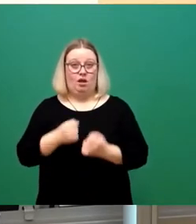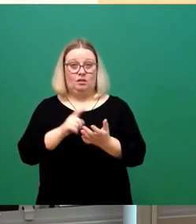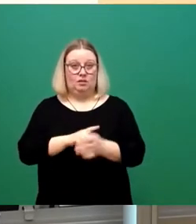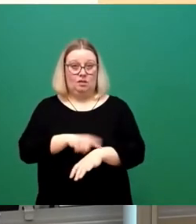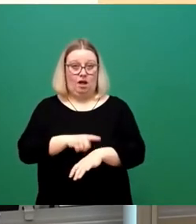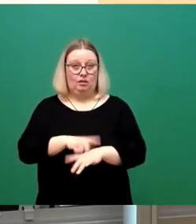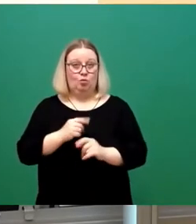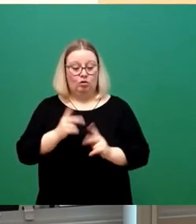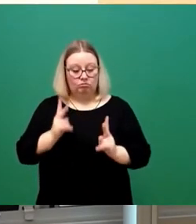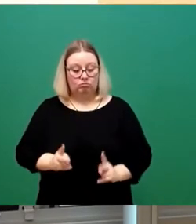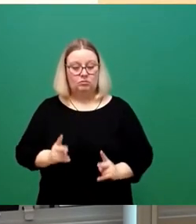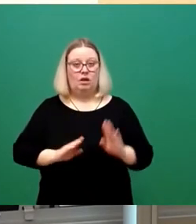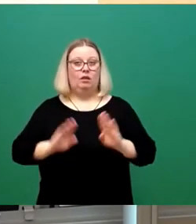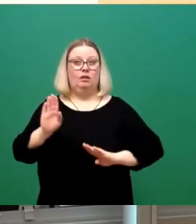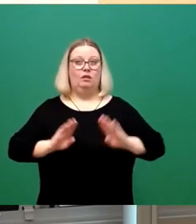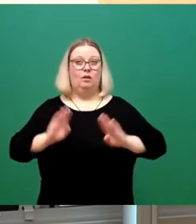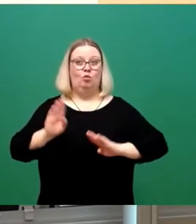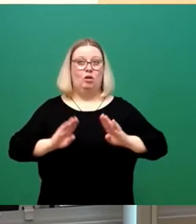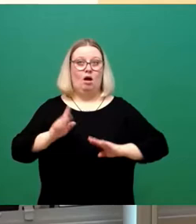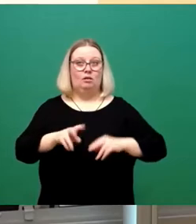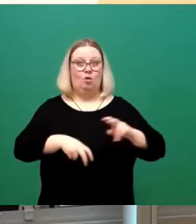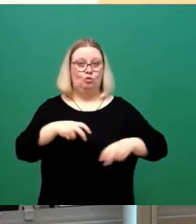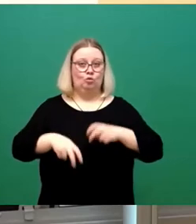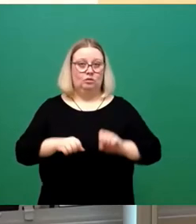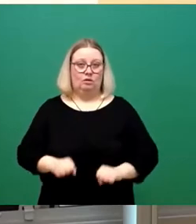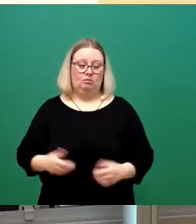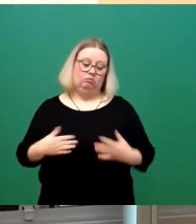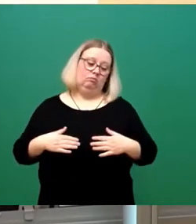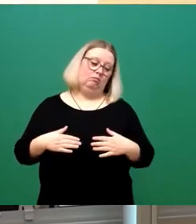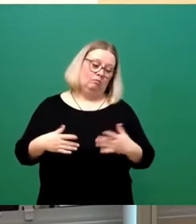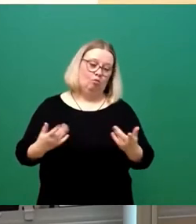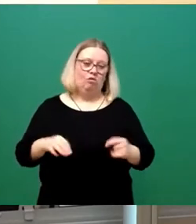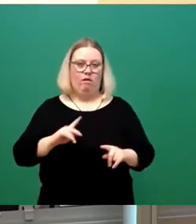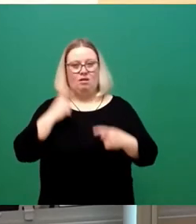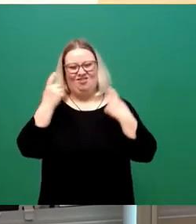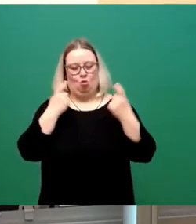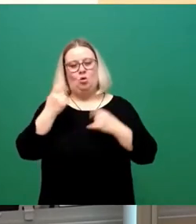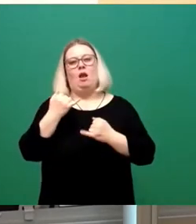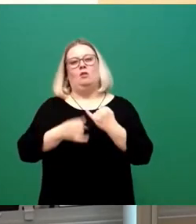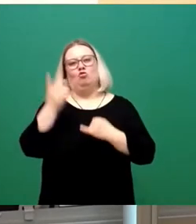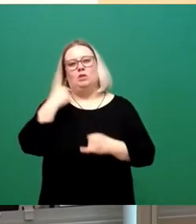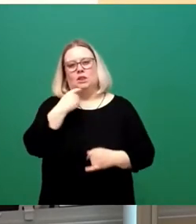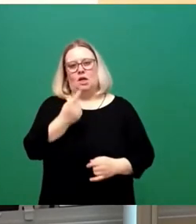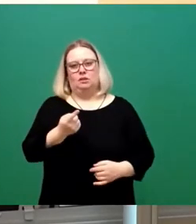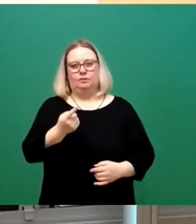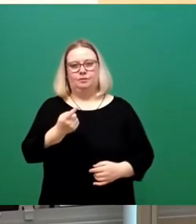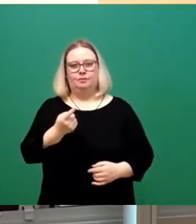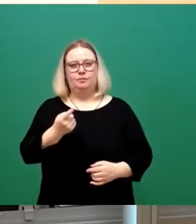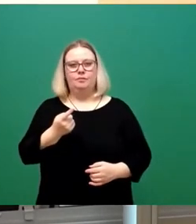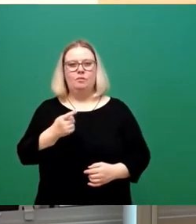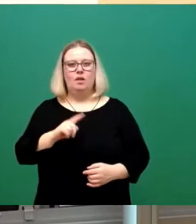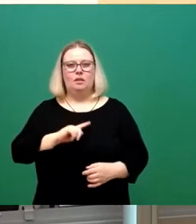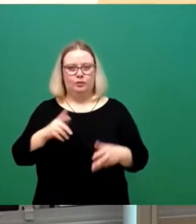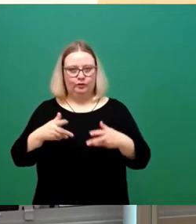die sogenannten Demokraten untereinander bedienen können, ist schon mehr als bedenklich. Ich habe es das Letzte schon gesagt. Ich bin froh,